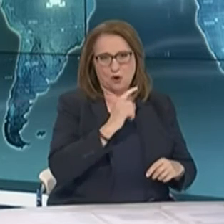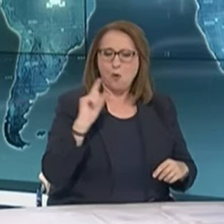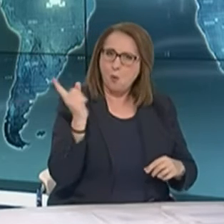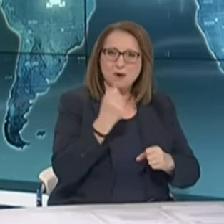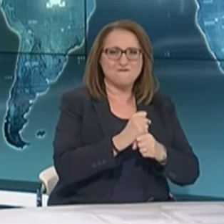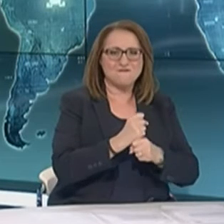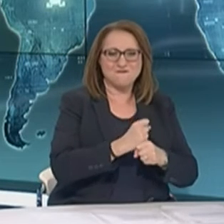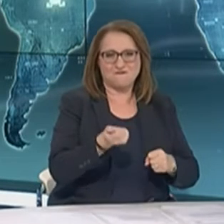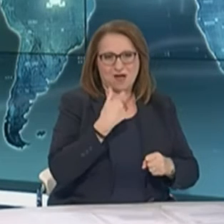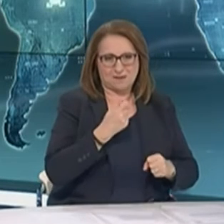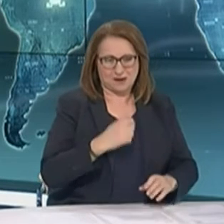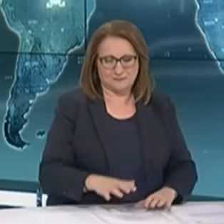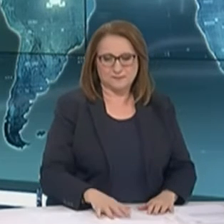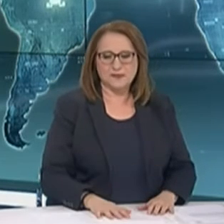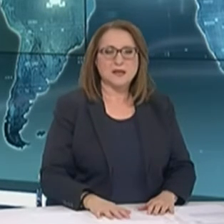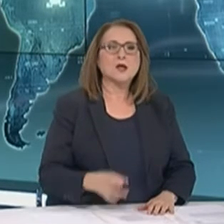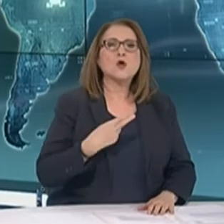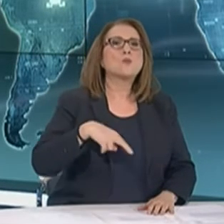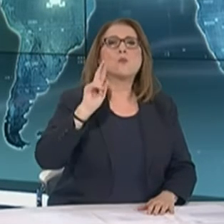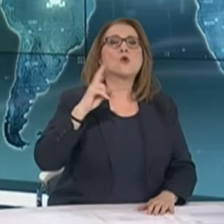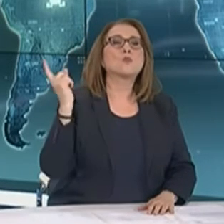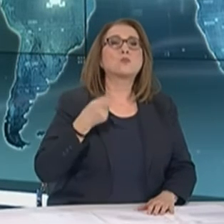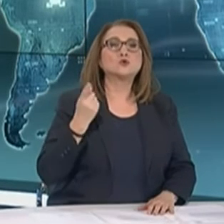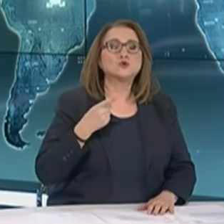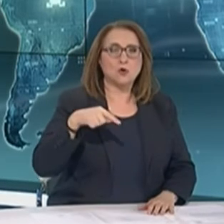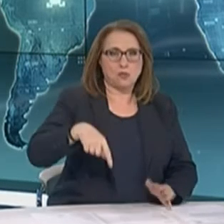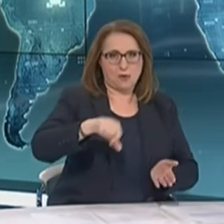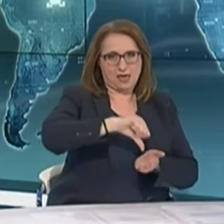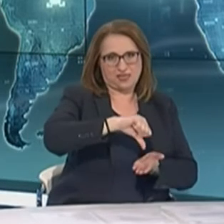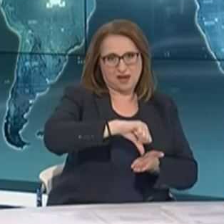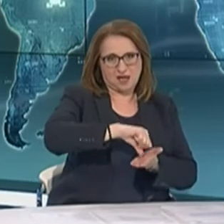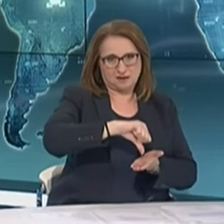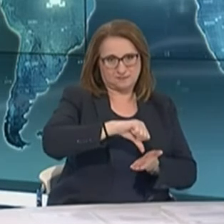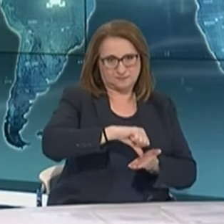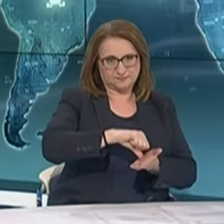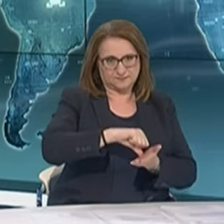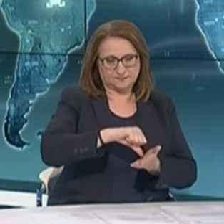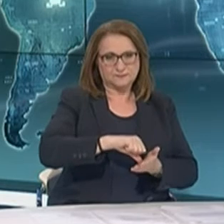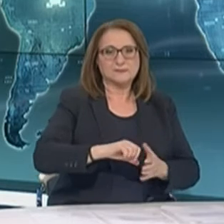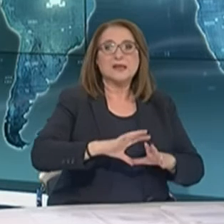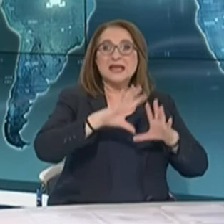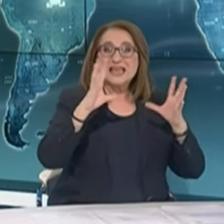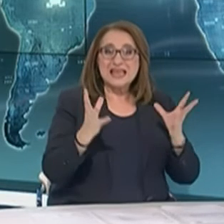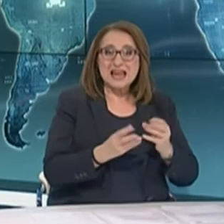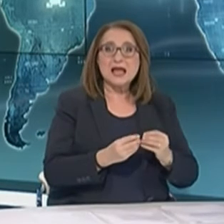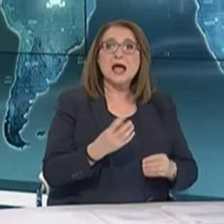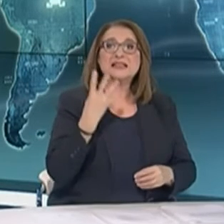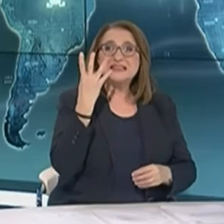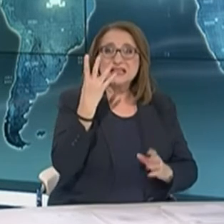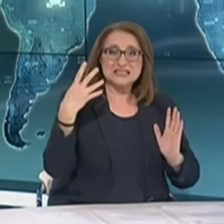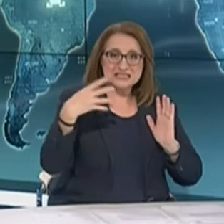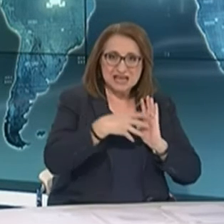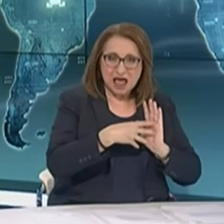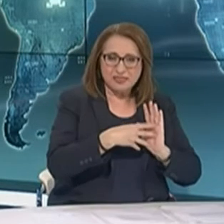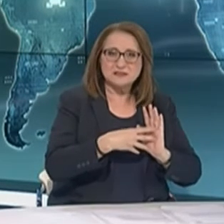Τα περισσότερα επιβεβαιωμένα κρούσματα εξακολουθούν να είναι στην Αθήνα, ενώ συνολικά έχουν ελεγχθεί μέχρι τώρα περίπου 4.000